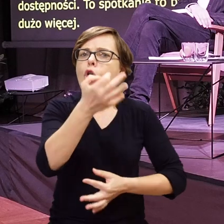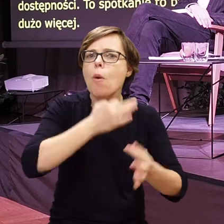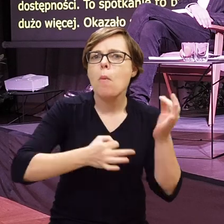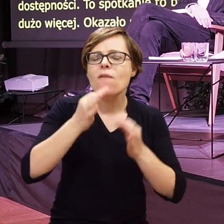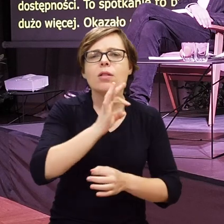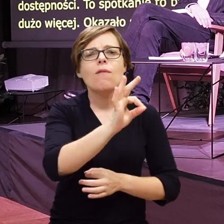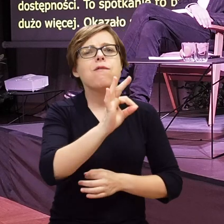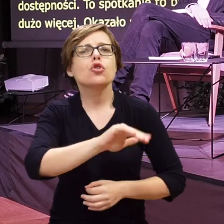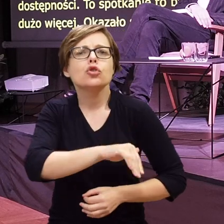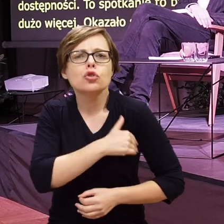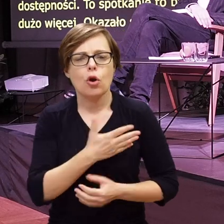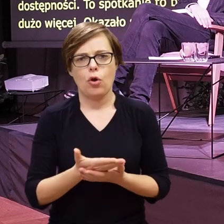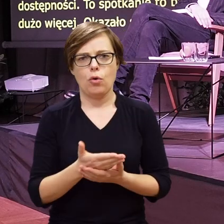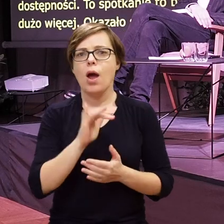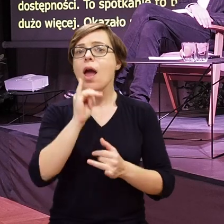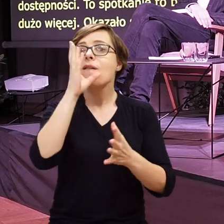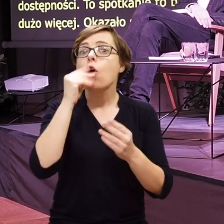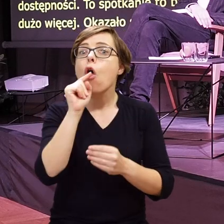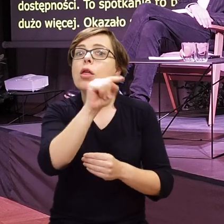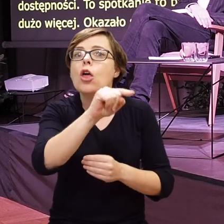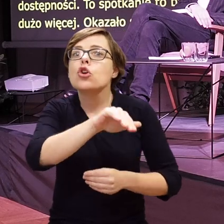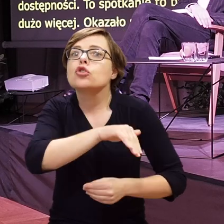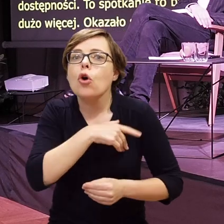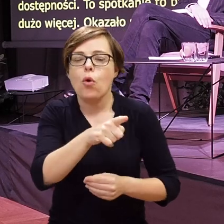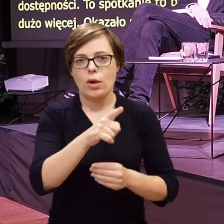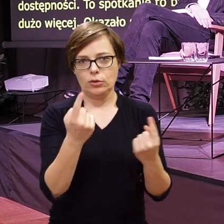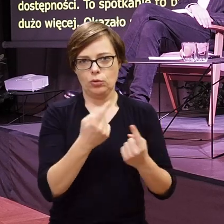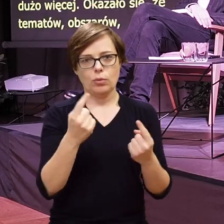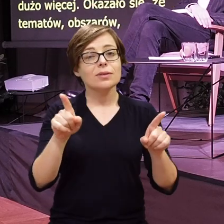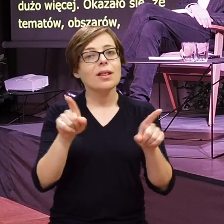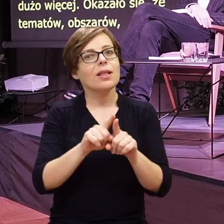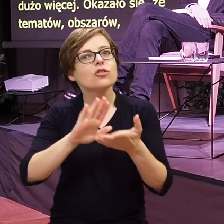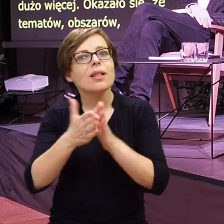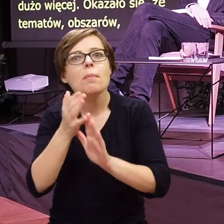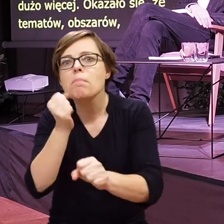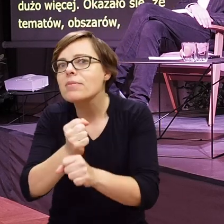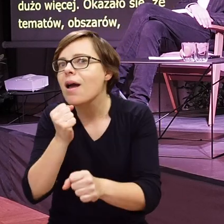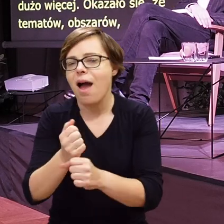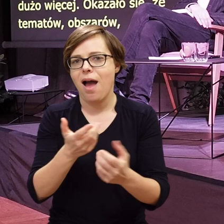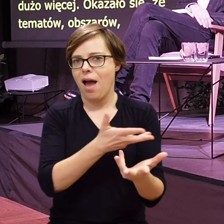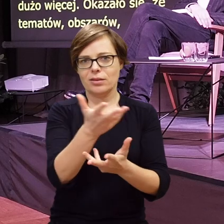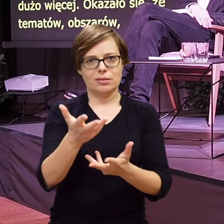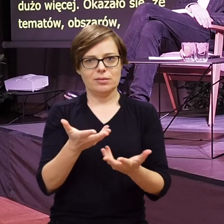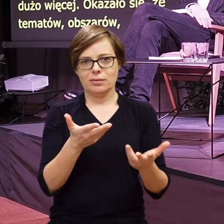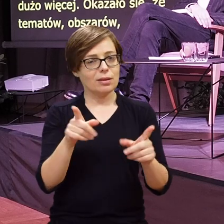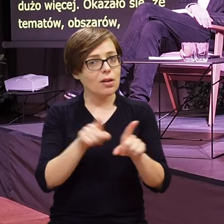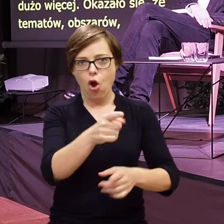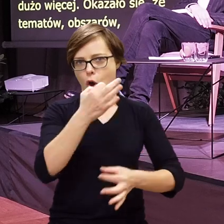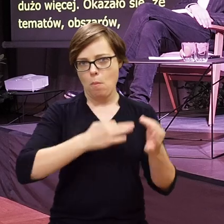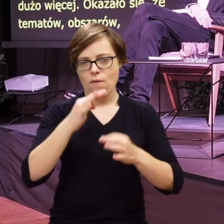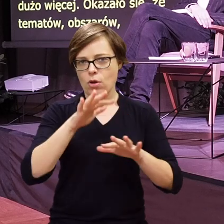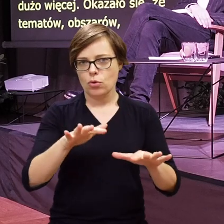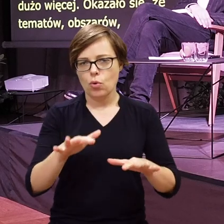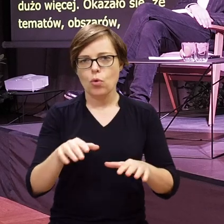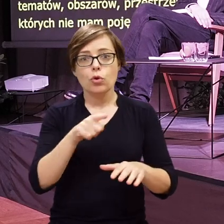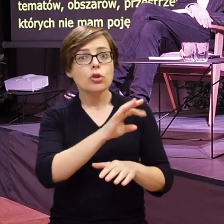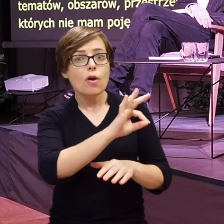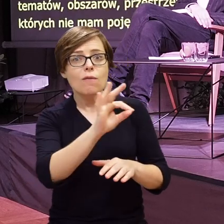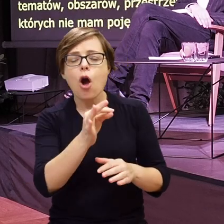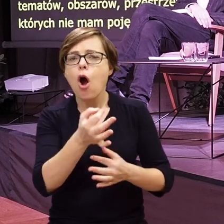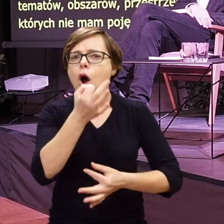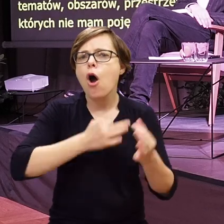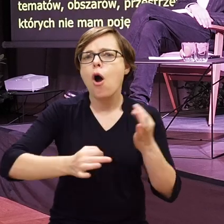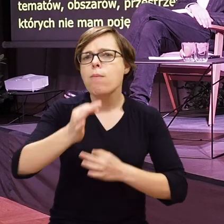o swoich szkołach, o tym jak wygląda tam sytuacja, o rynku pracy i z tej opowieści takiej